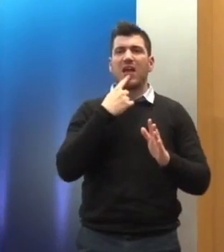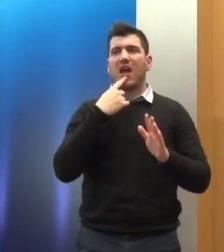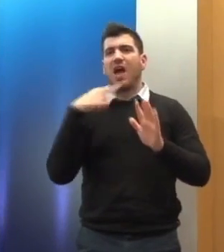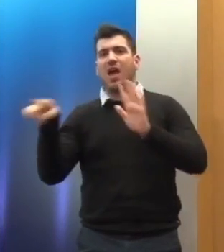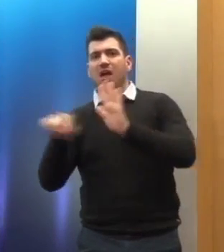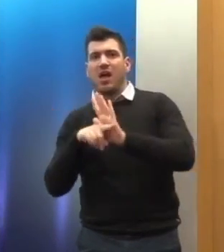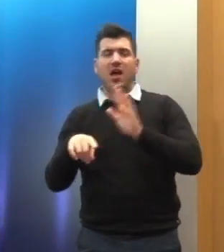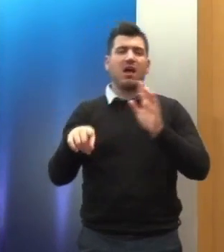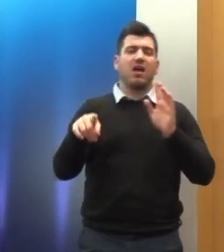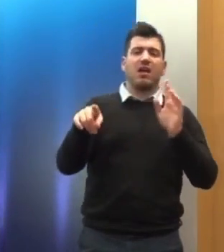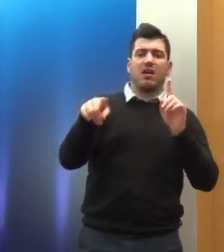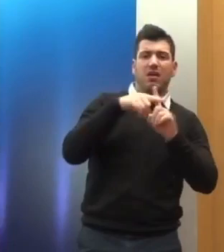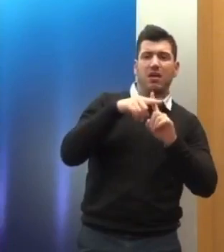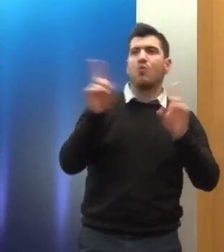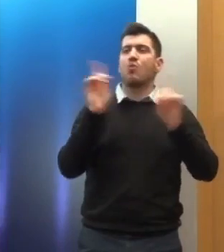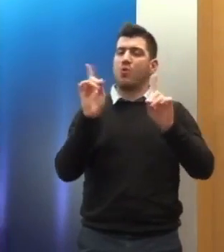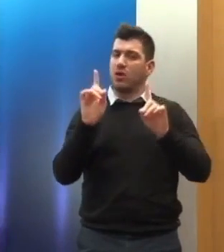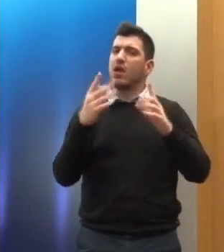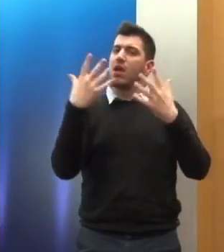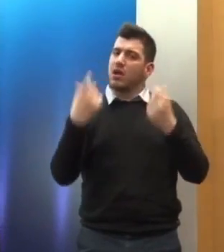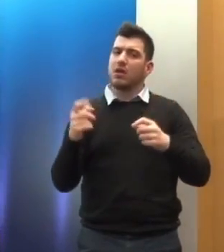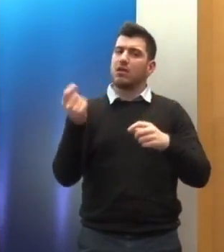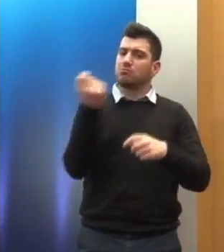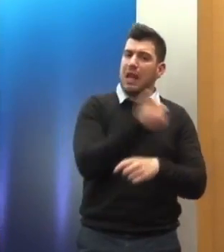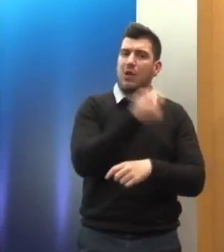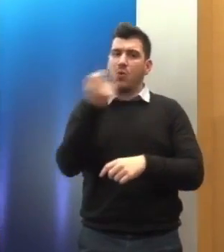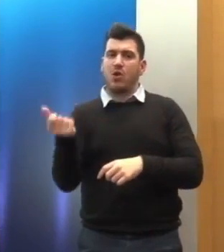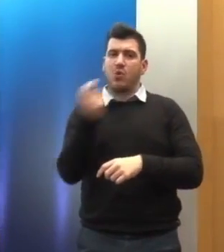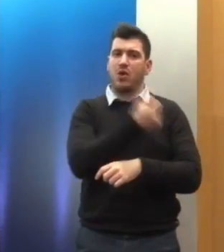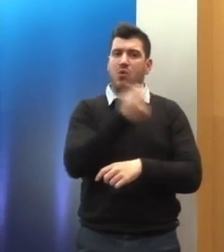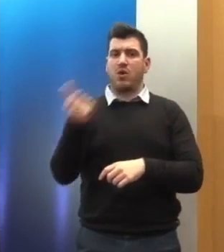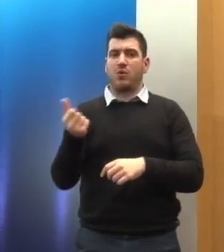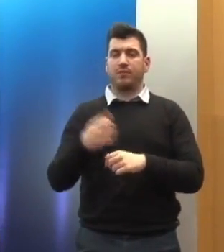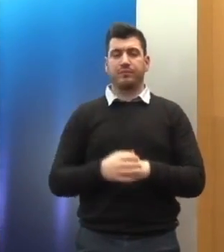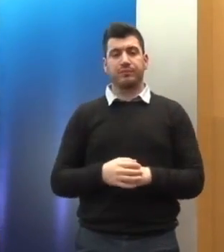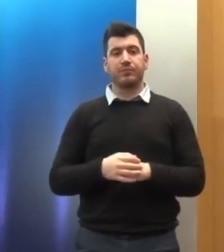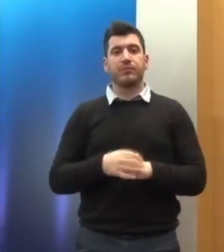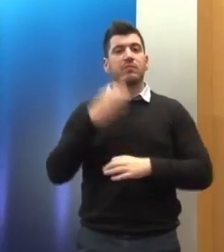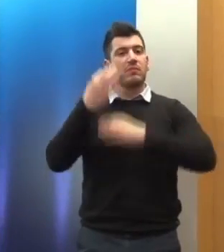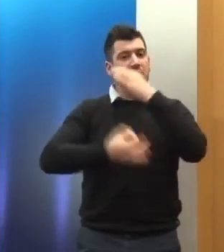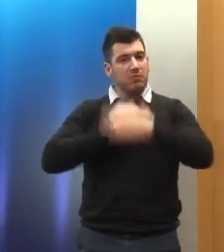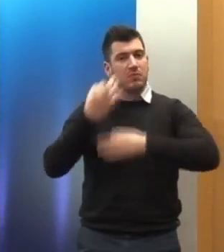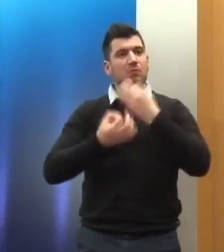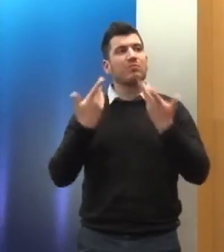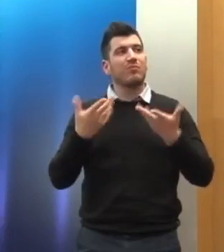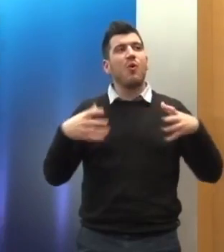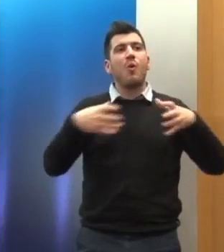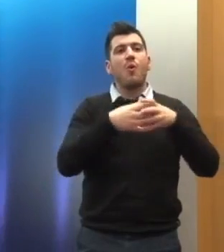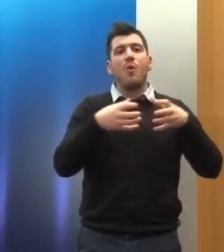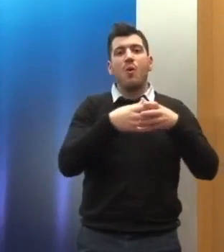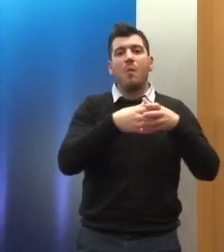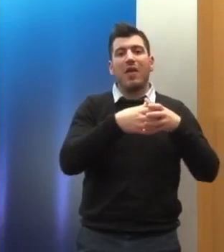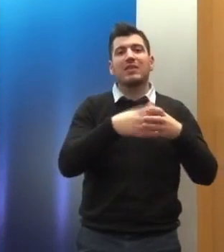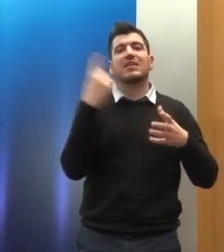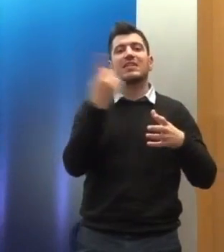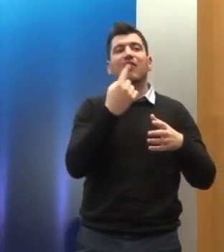ορισμένες εκκρεμότητες, στις εκκρεμότητες υπάρχουν και ορισμένα θετικά. Αλλά, εν πάση περιπτώσει, ας το θέσουμε όπως το θέτουν συνήθως τα όργανα ελέγχου, που αρχίζουν από τα κομπλιμέντα